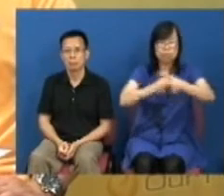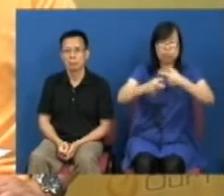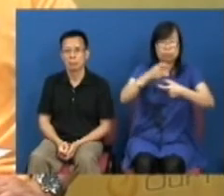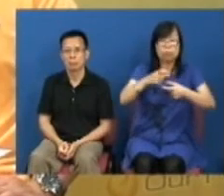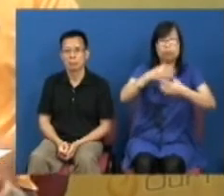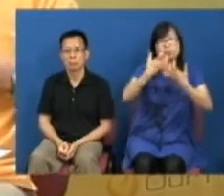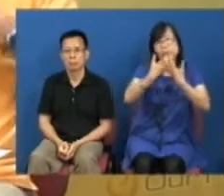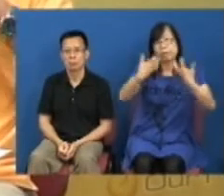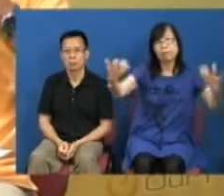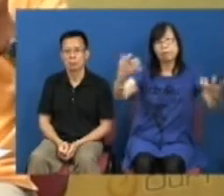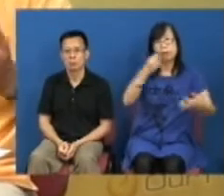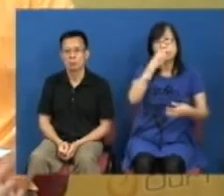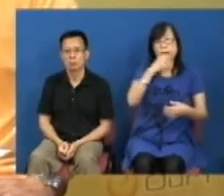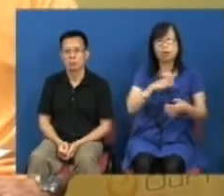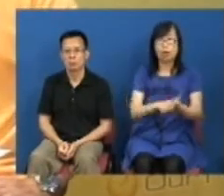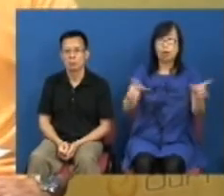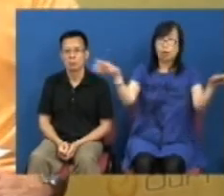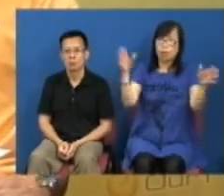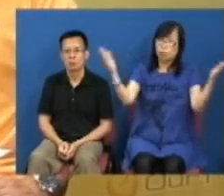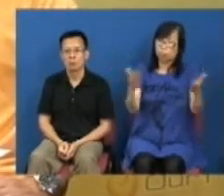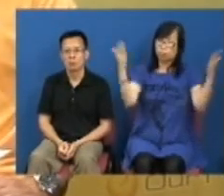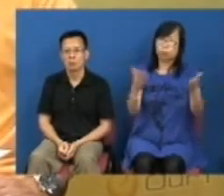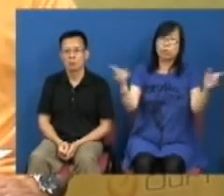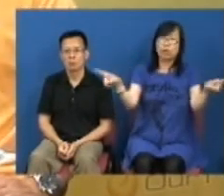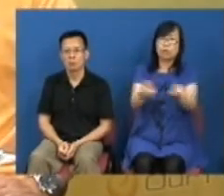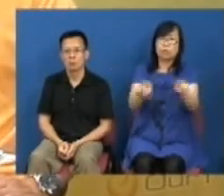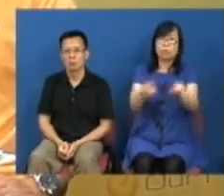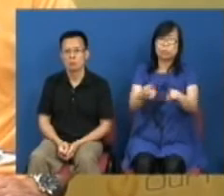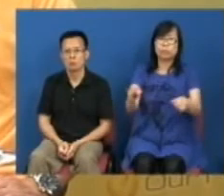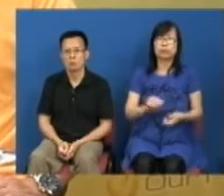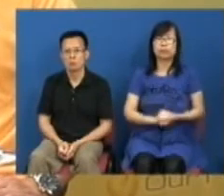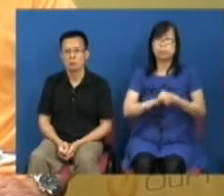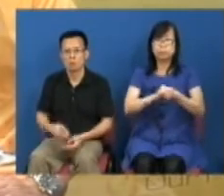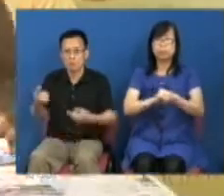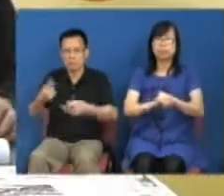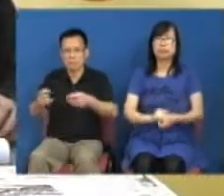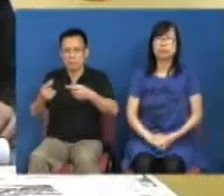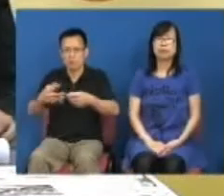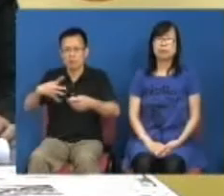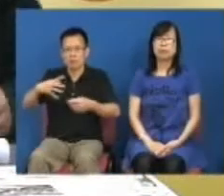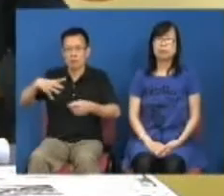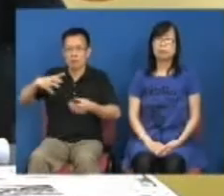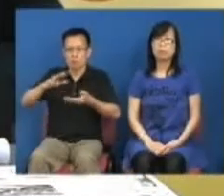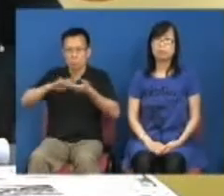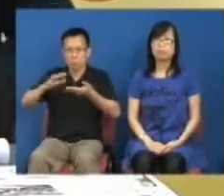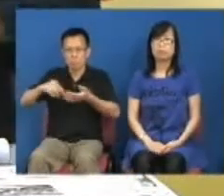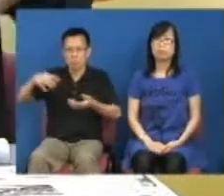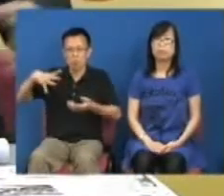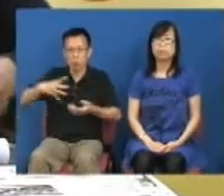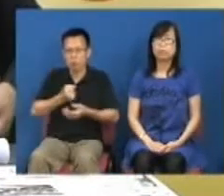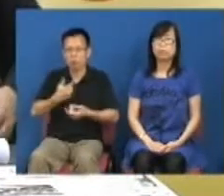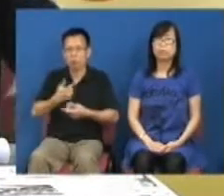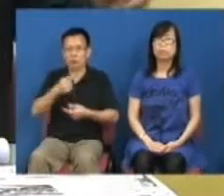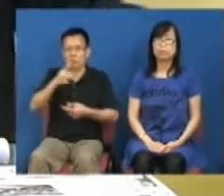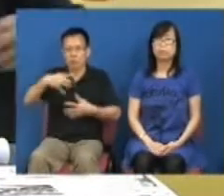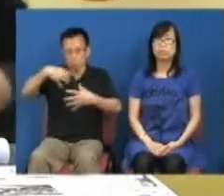香港社会我们希望鼓励共用第二类就是周英雄说不是我们连你肚子里面将来是香港